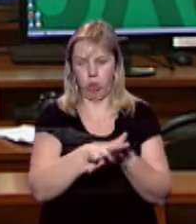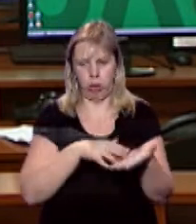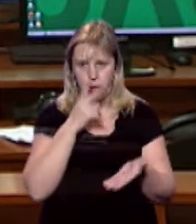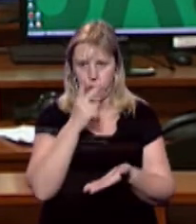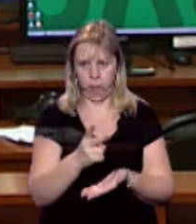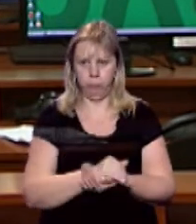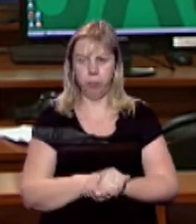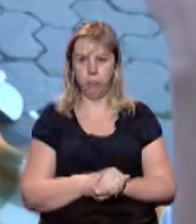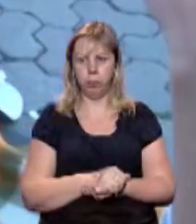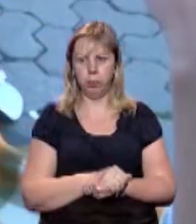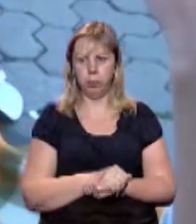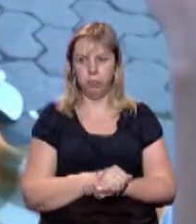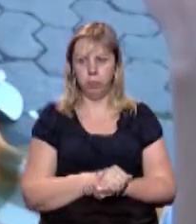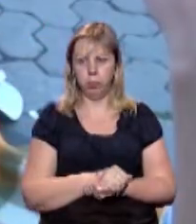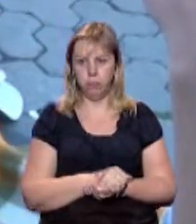Оксана Ушаковує.